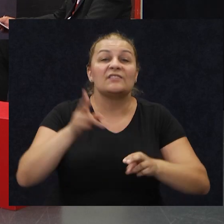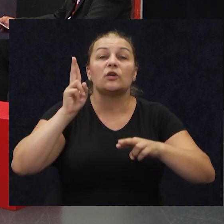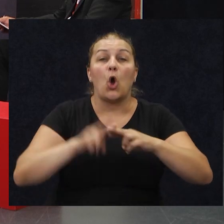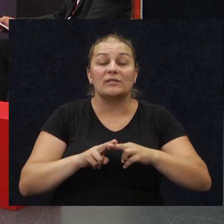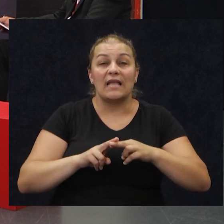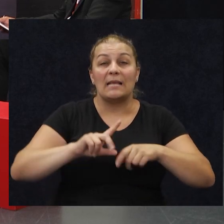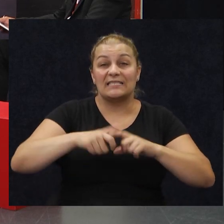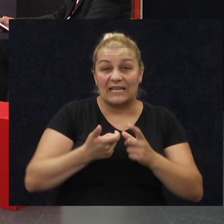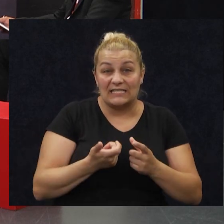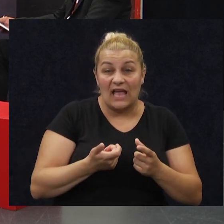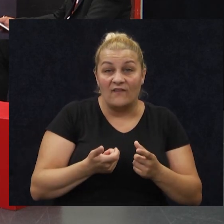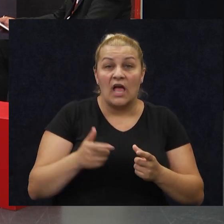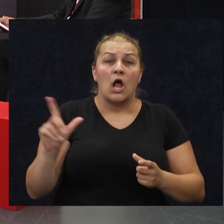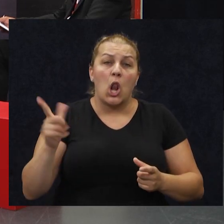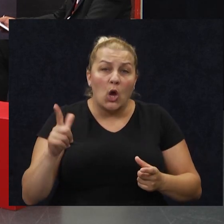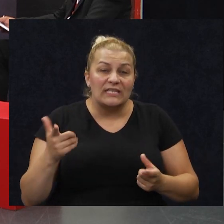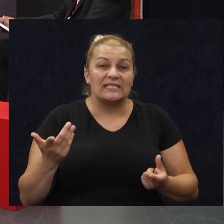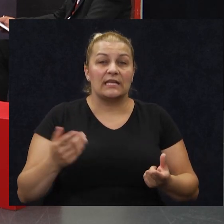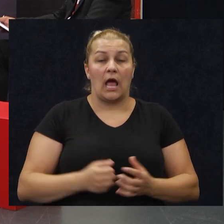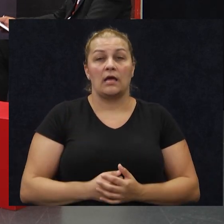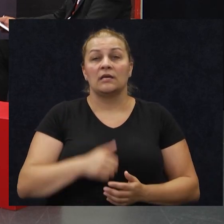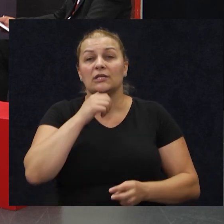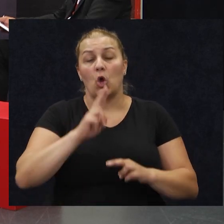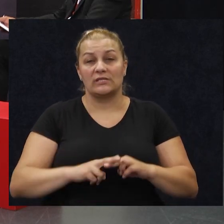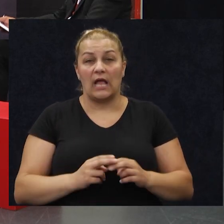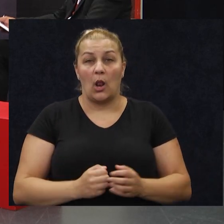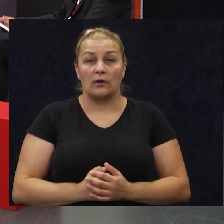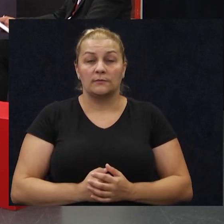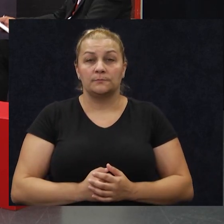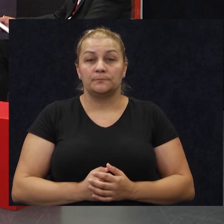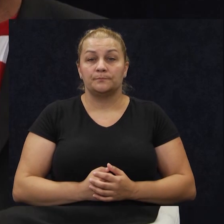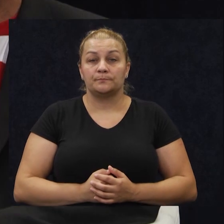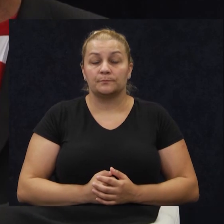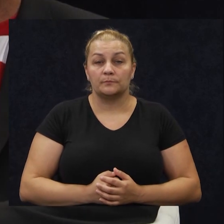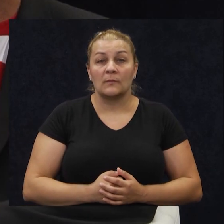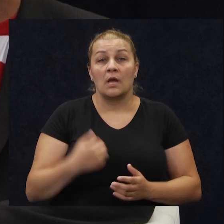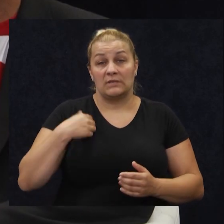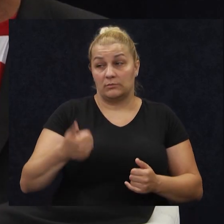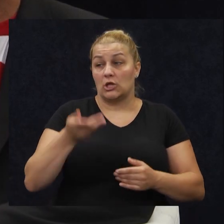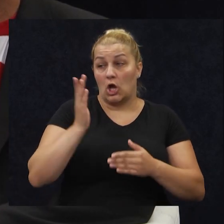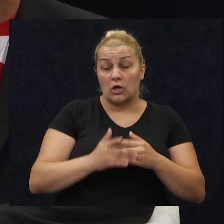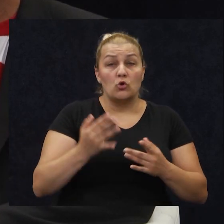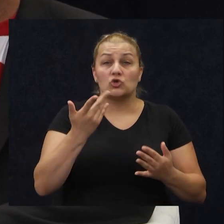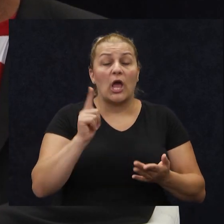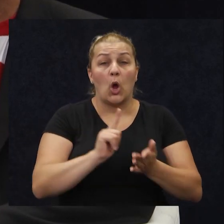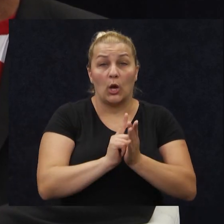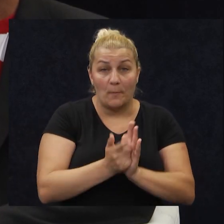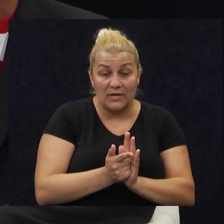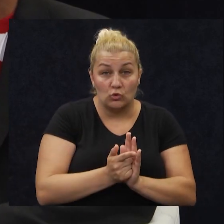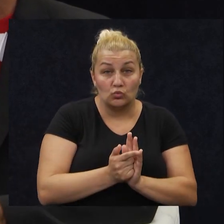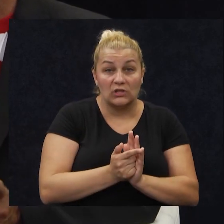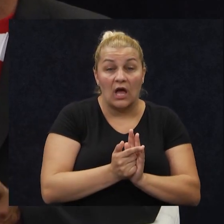sredstava, znači, logistike i svega ostalog. Evo, predstavljamo, krevi još tamo par minuta,